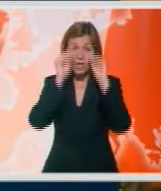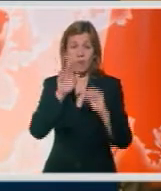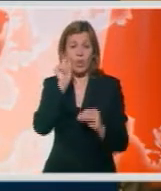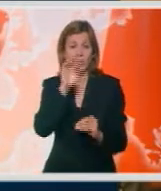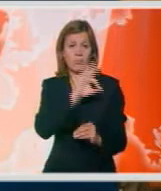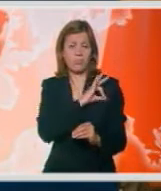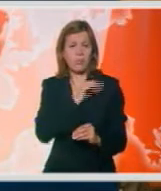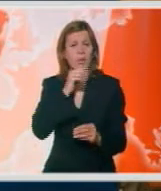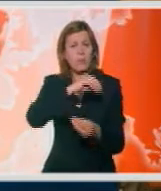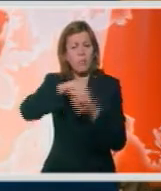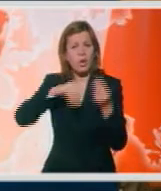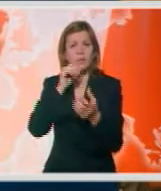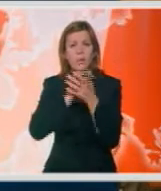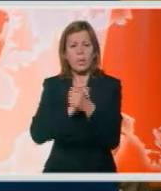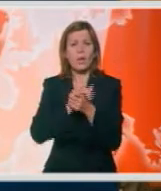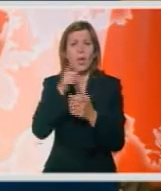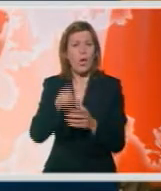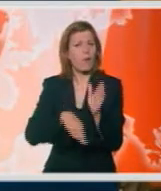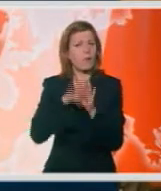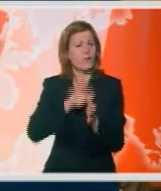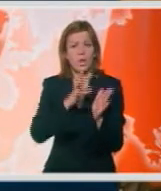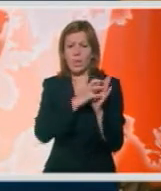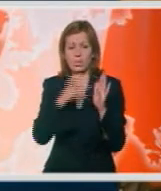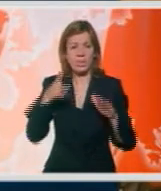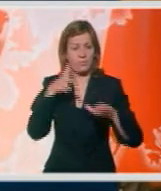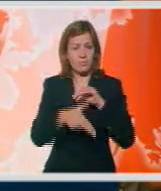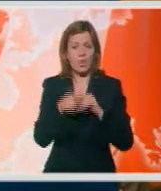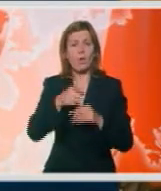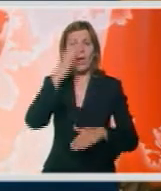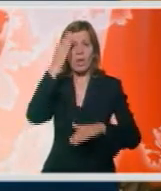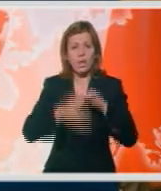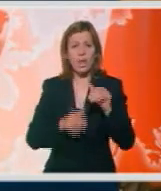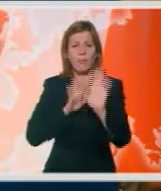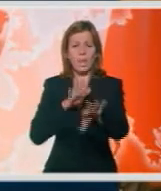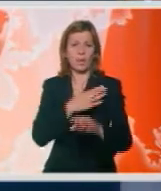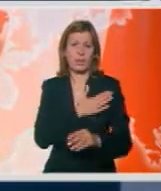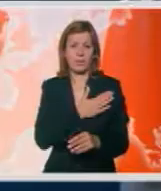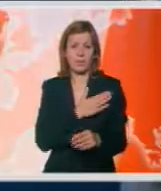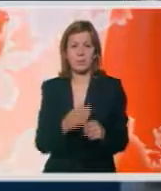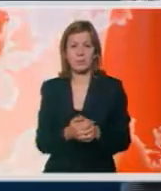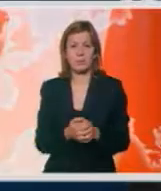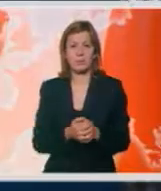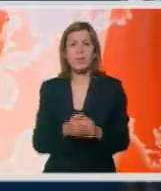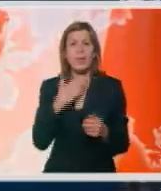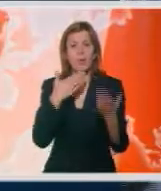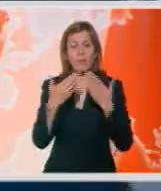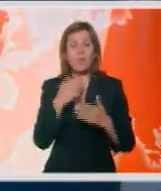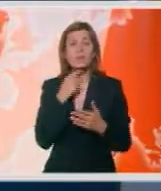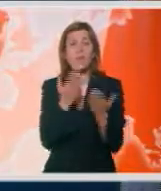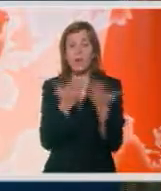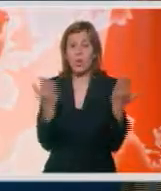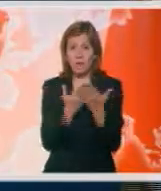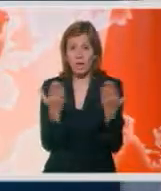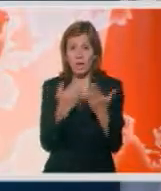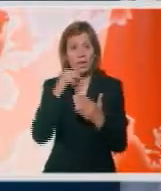porodicama i prijateljima, ovu manifestaciju nećemo nastavljati. Ovo je kraj Parade Ljubavi. Na konferenciji za novinare u